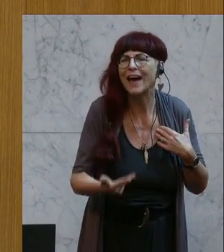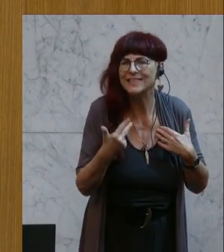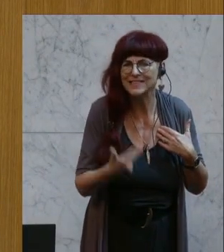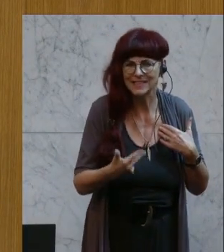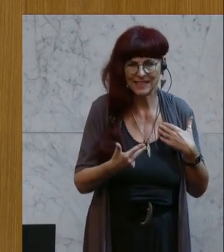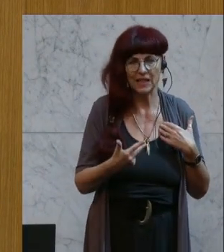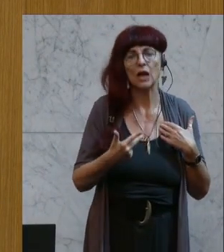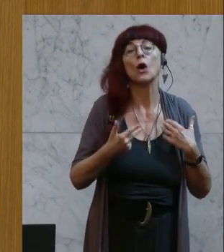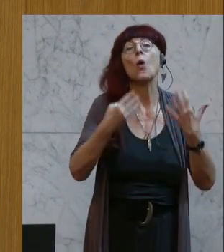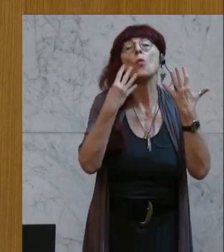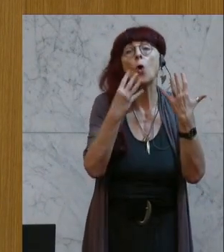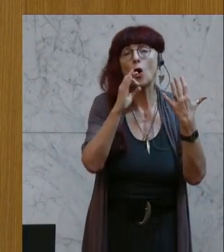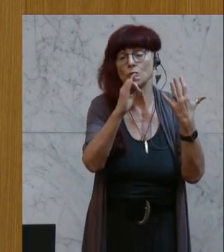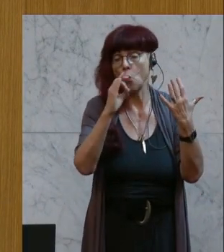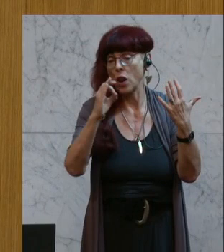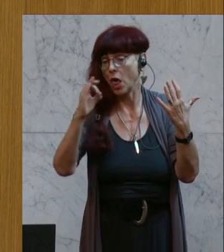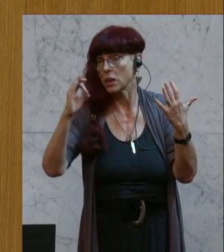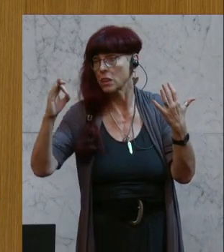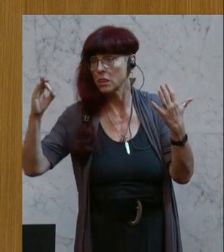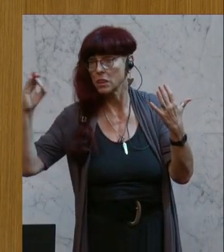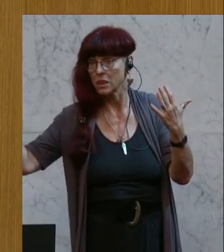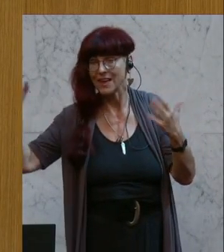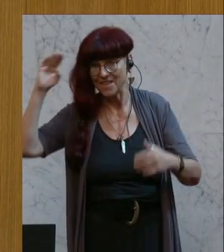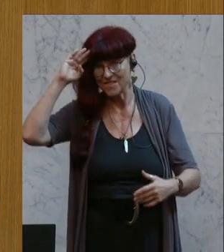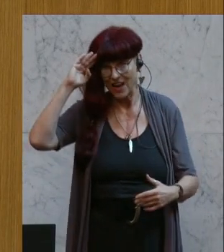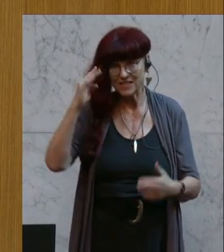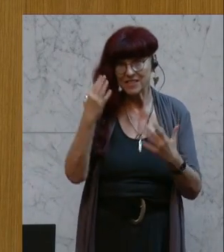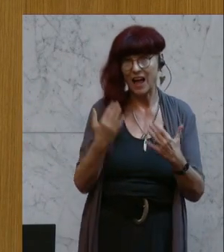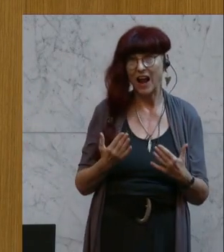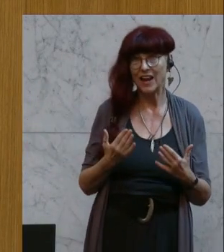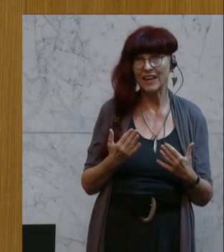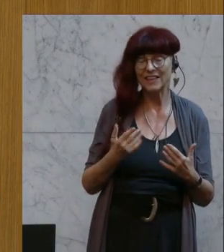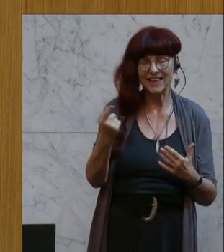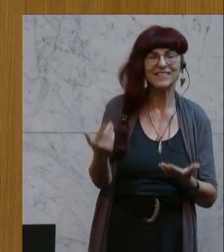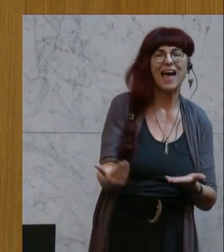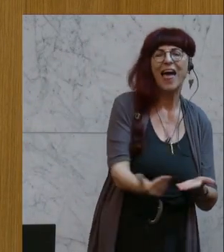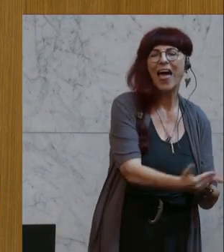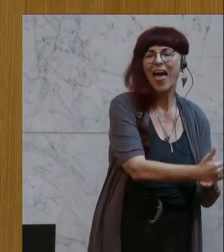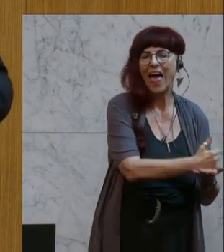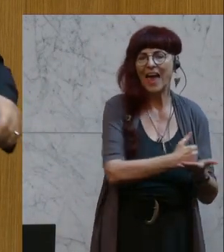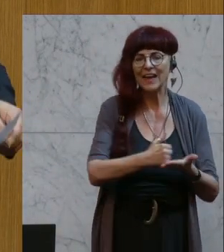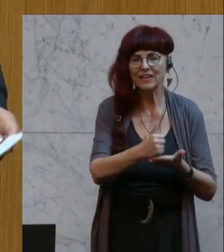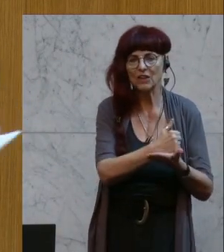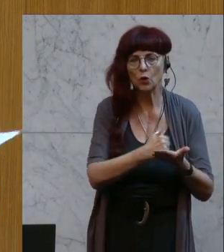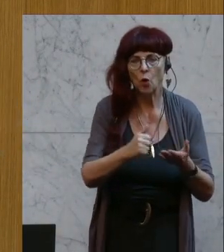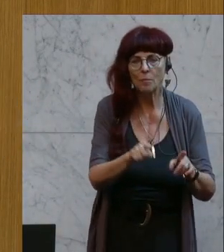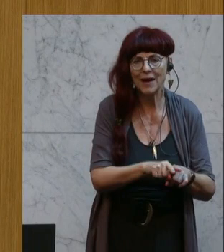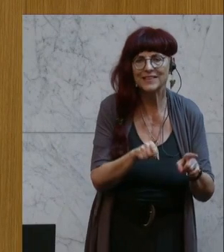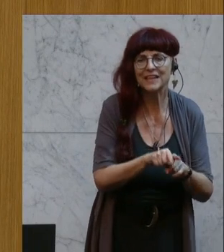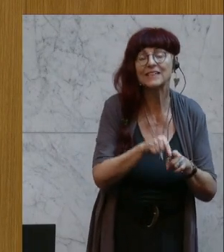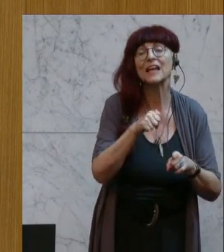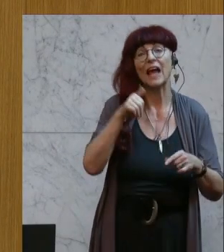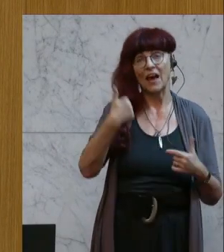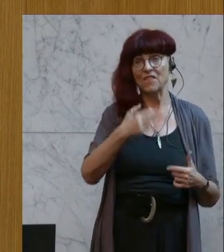9 Nullen daran. Ich weiß nicht, ob Sie die Zahl kennen. Das ist das Einkommen vom Erben Mark Mattischitz im Jahr